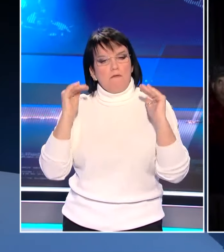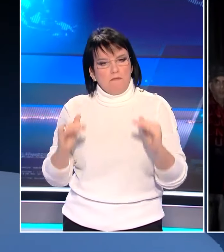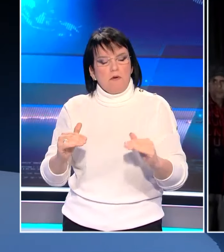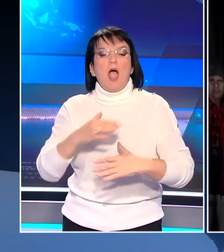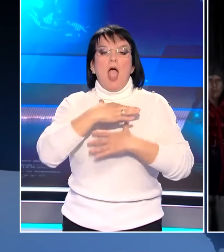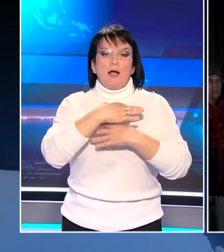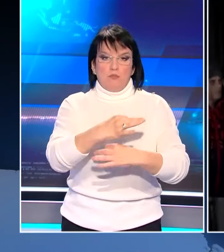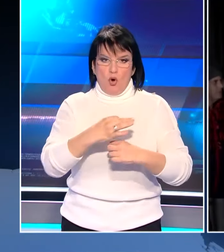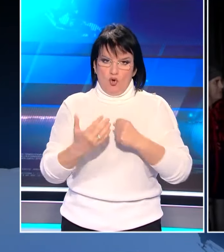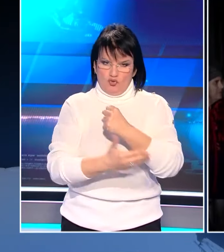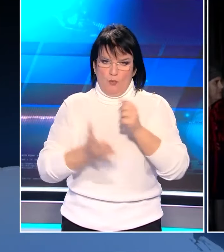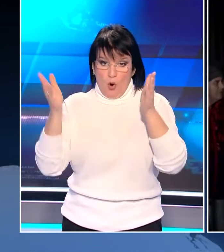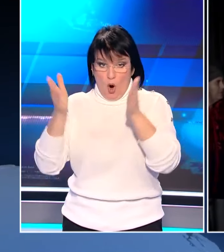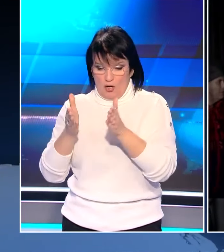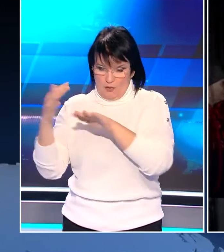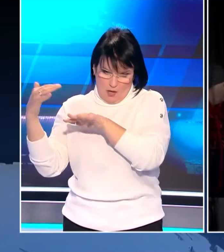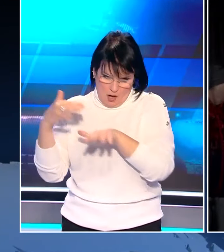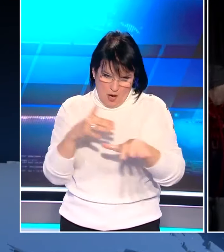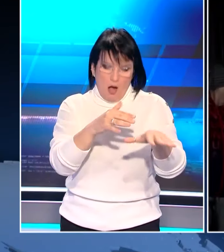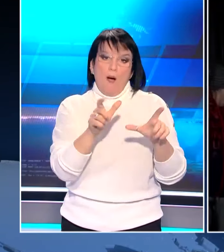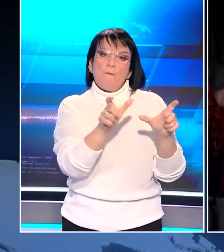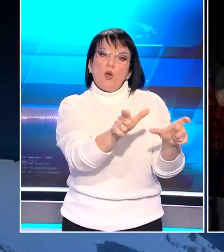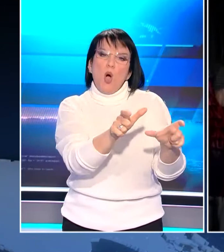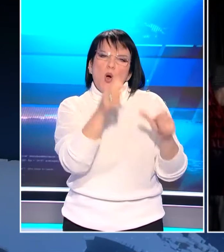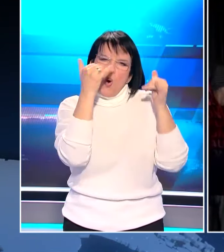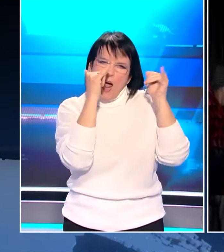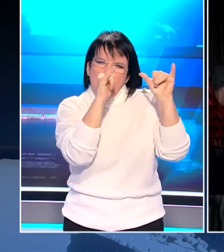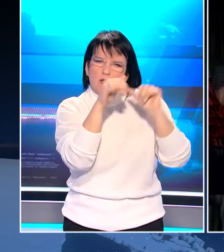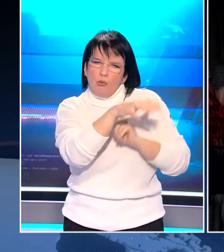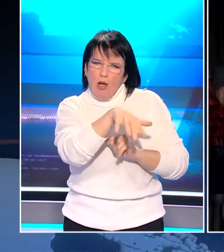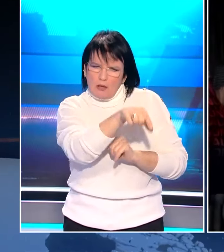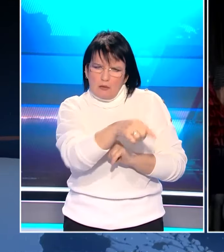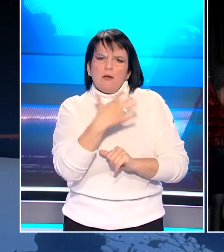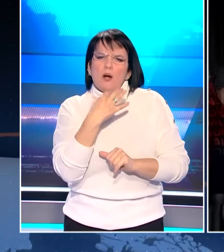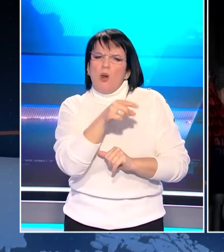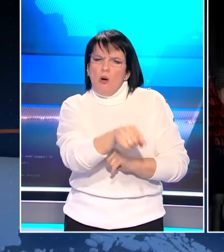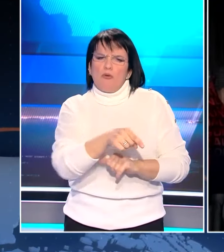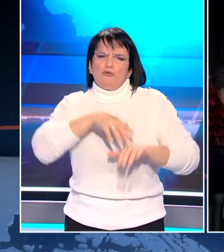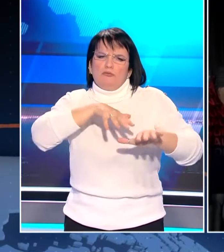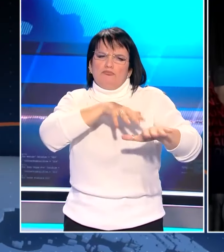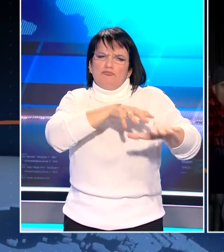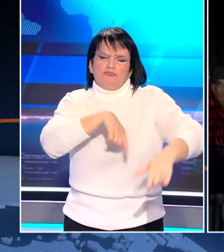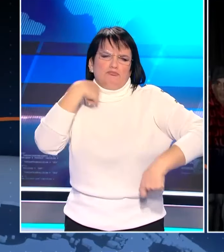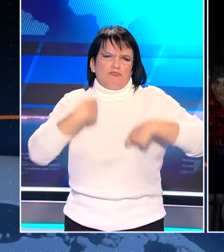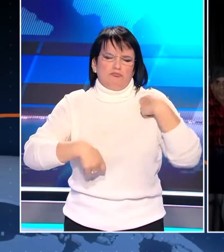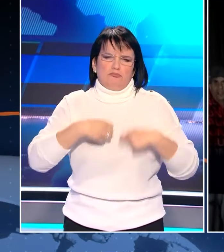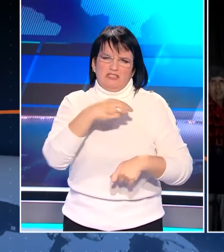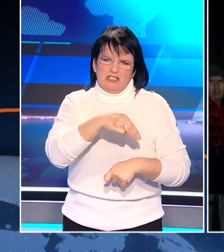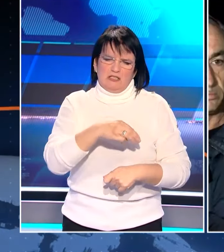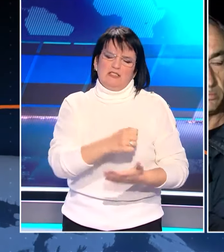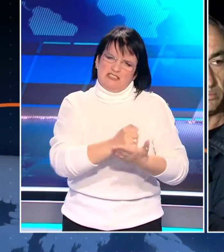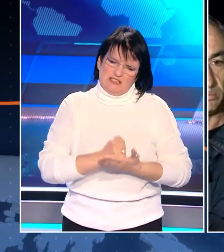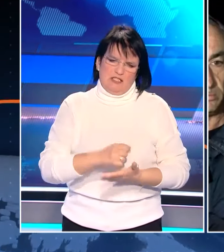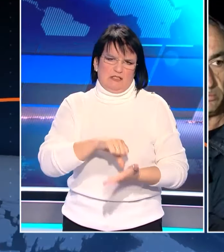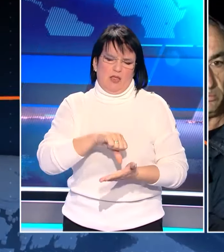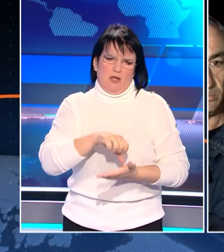Αντιπροσωπή αγροτών από την Κορινθία έρθε στον μπλόκο του Αιγίου προκειμένου να συντονίσουν το βηματισμό τους για το συλλαλητήριο της Τρίτης στην Αθήνα.